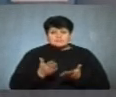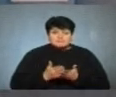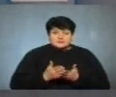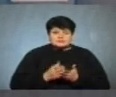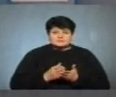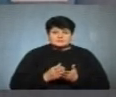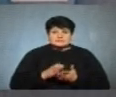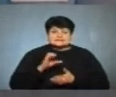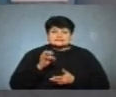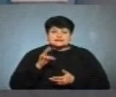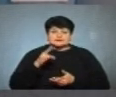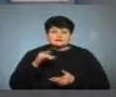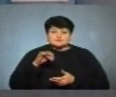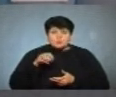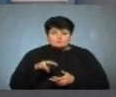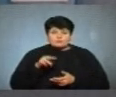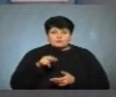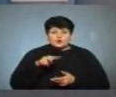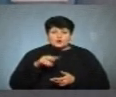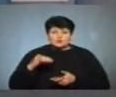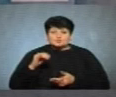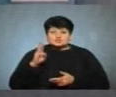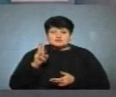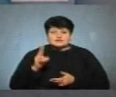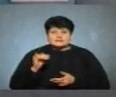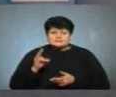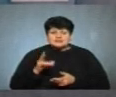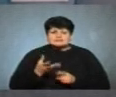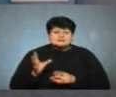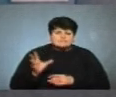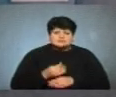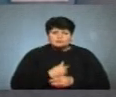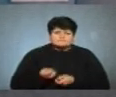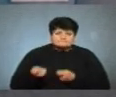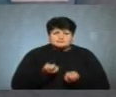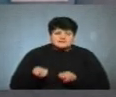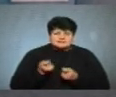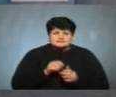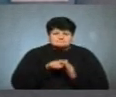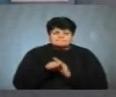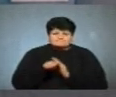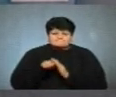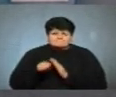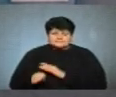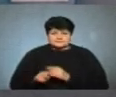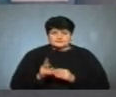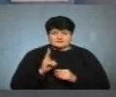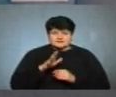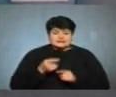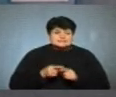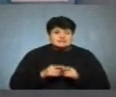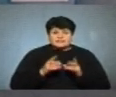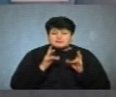синдром Плюшкіна, це таке непереборне бажання зносити усе в свою квартиру і захарашювати житло. Це дуже